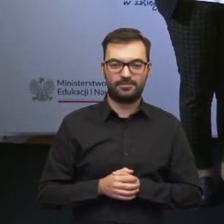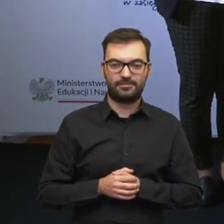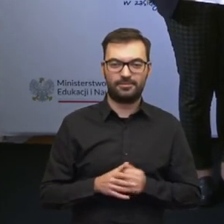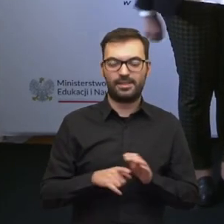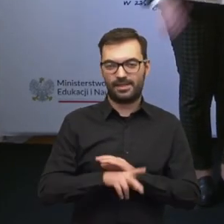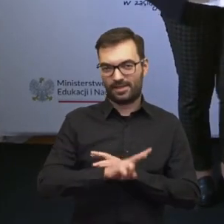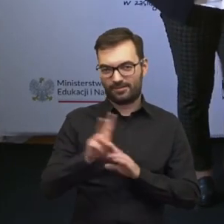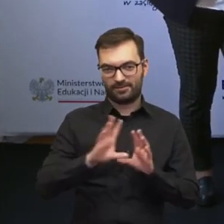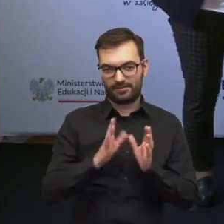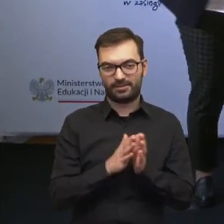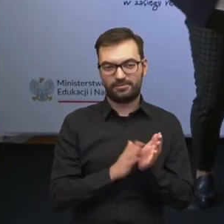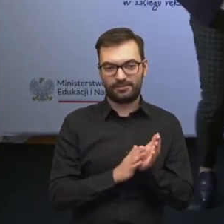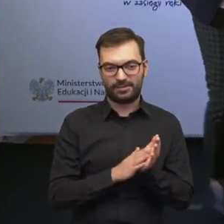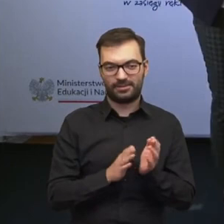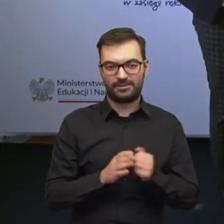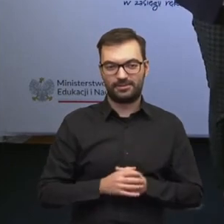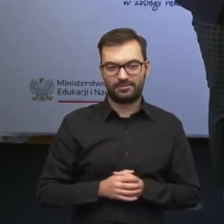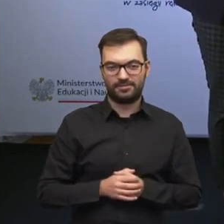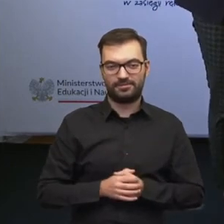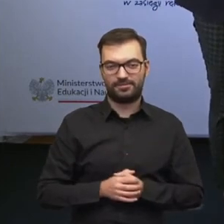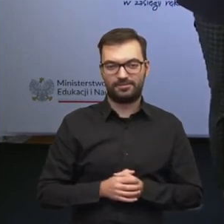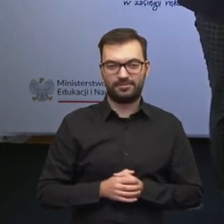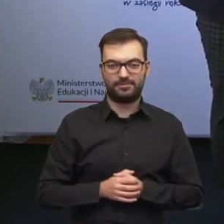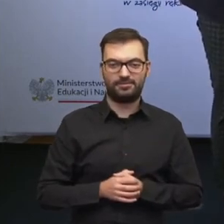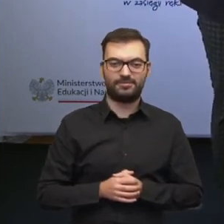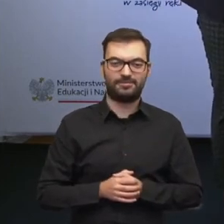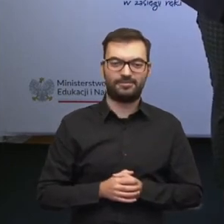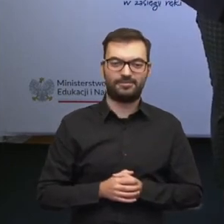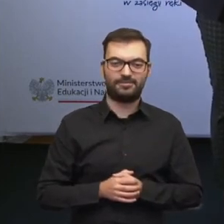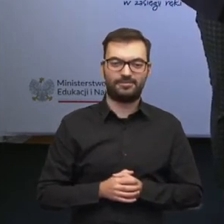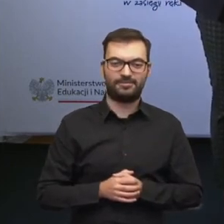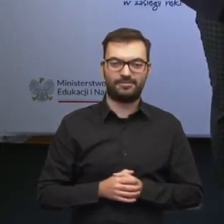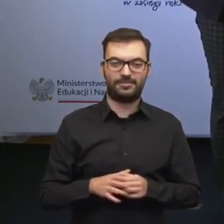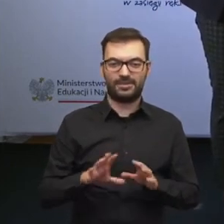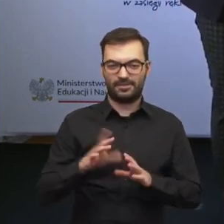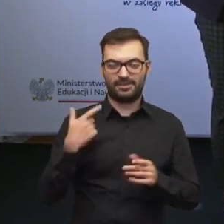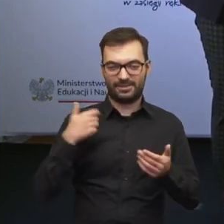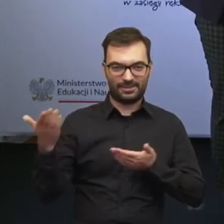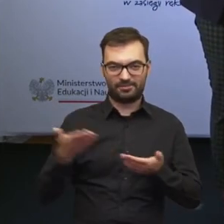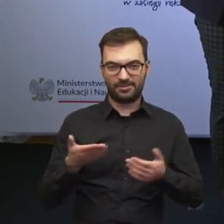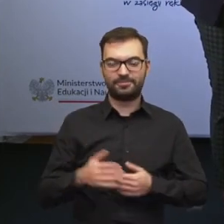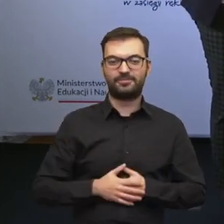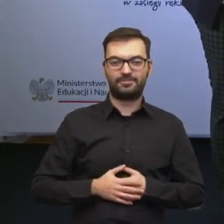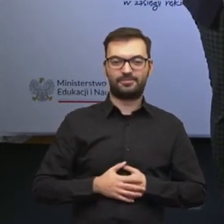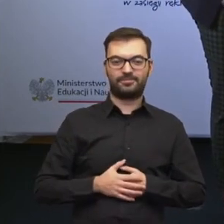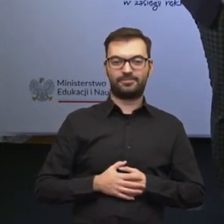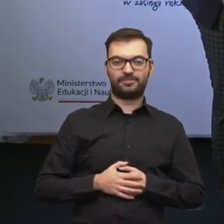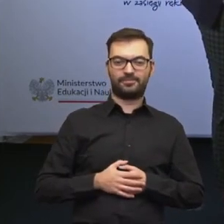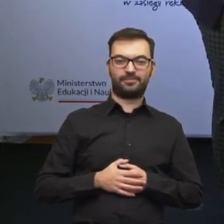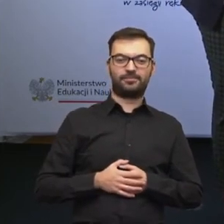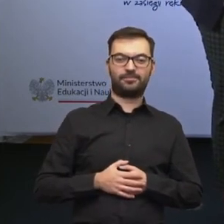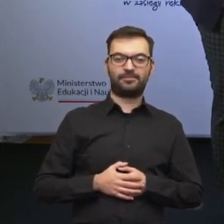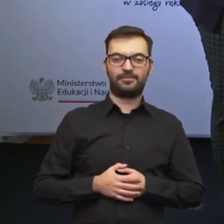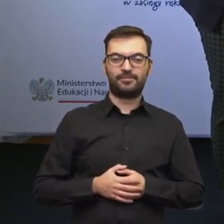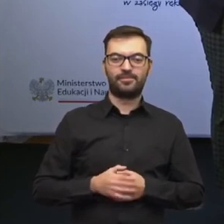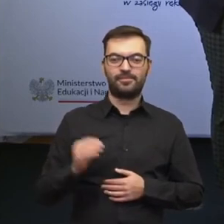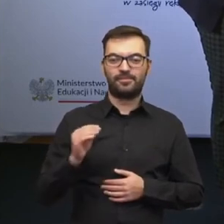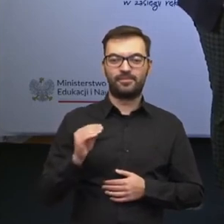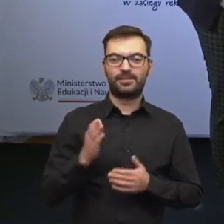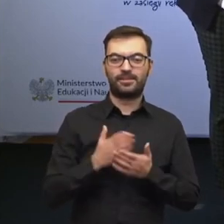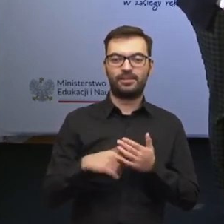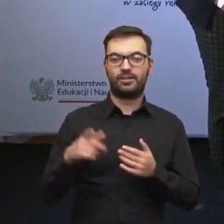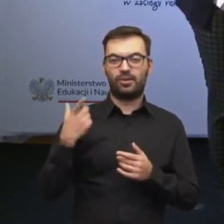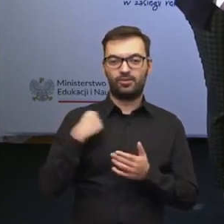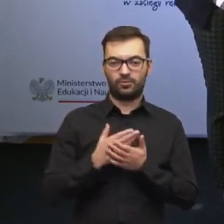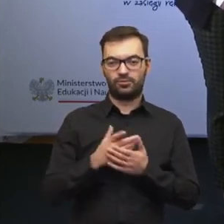to dla Państwa, wszystkie Pani, Pani Nikola, może, nie wszyscy tu są, proszę, tu wszyscy, chodźcie. Tutaj wszyscy, którzy są, bo jeszcze niektórzy